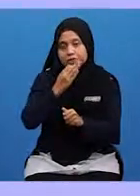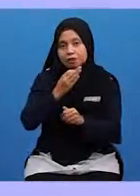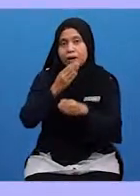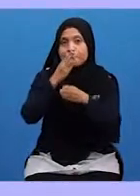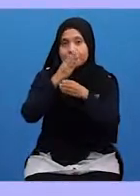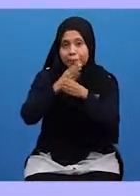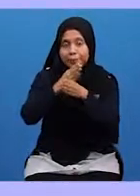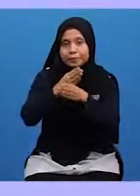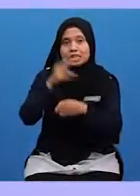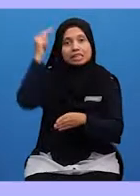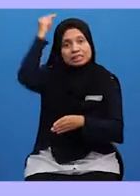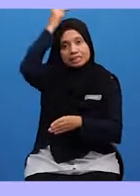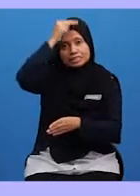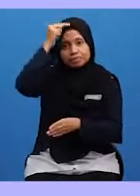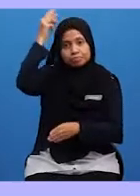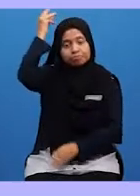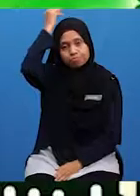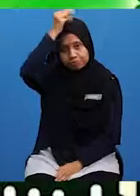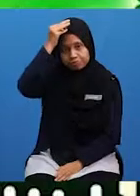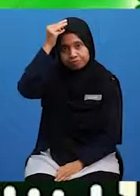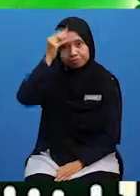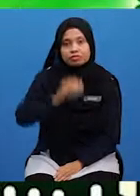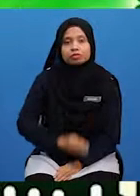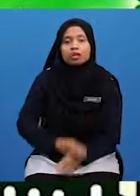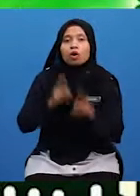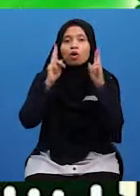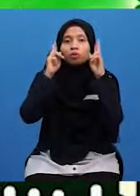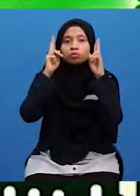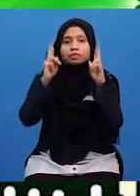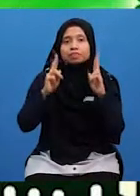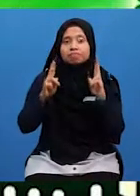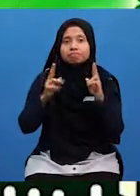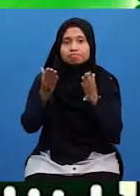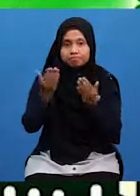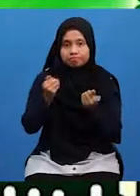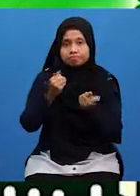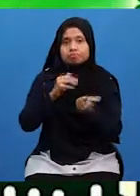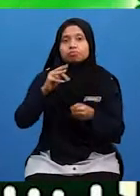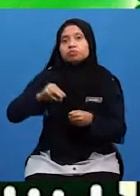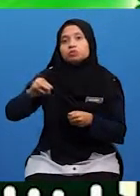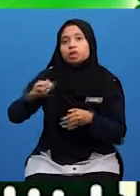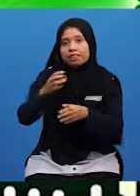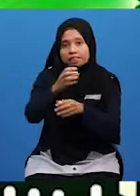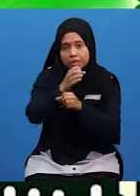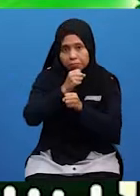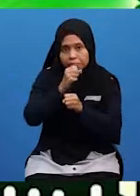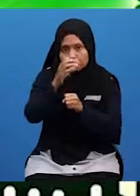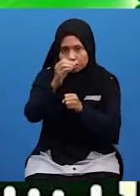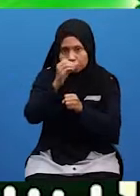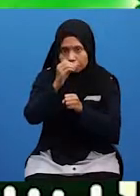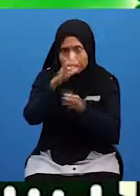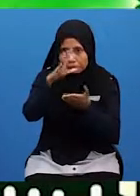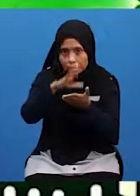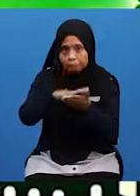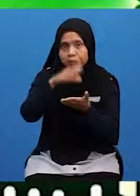SAW Ustazah harap murid-murid dapat mengambil iktibar